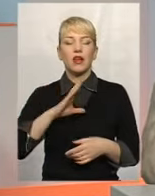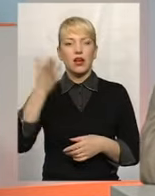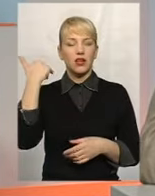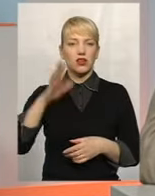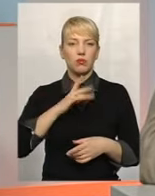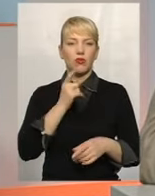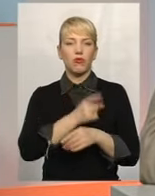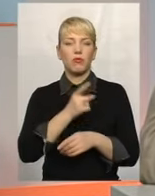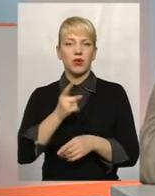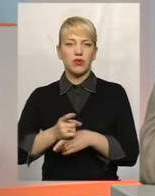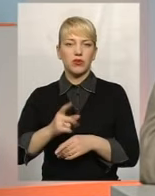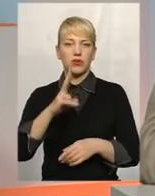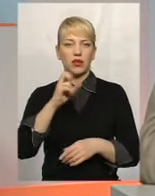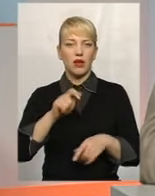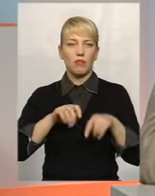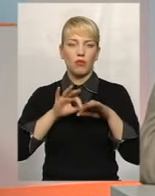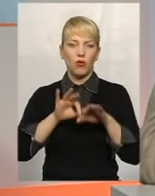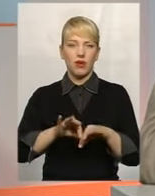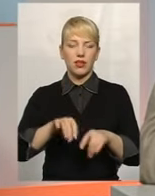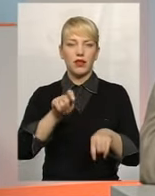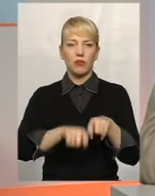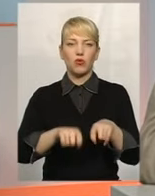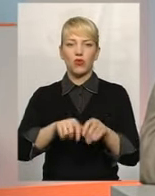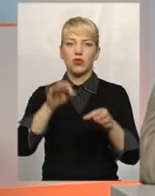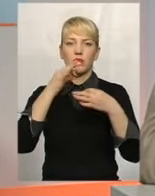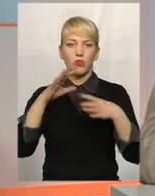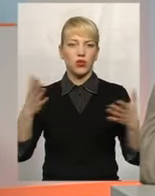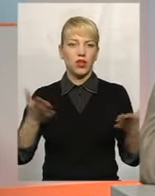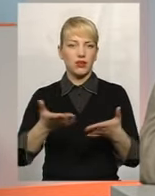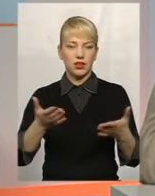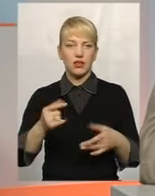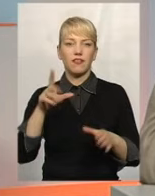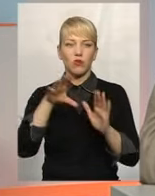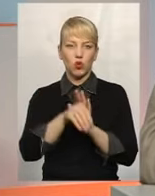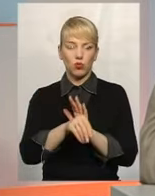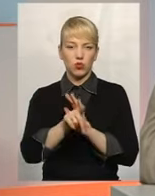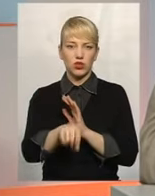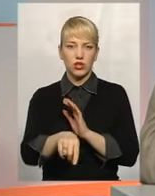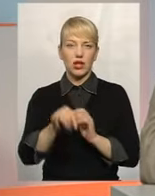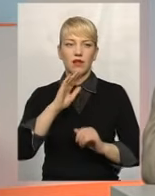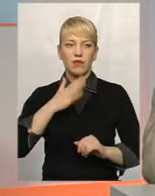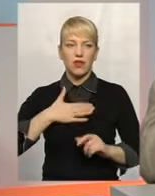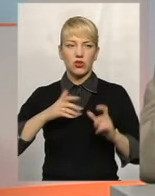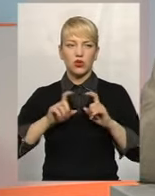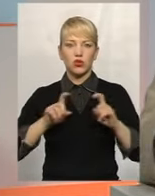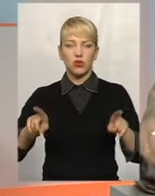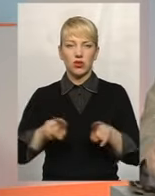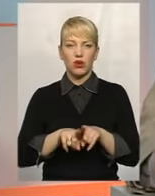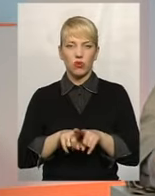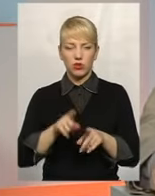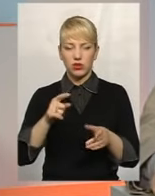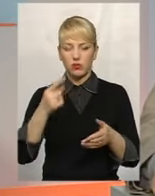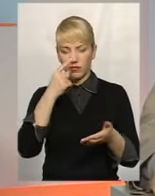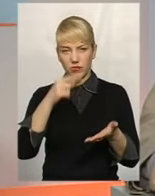проведення перевірок будь-яких. І, в тому числі, наша установа також, на неї